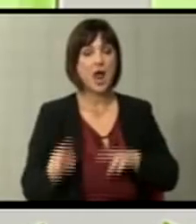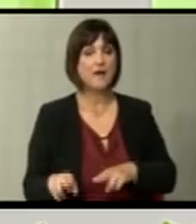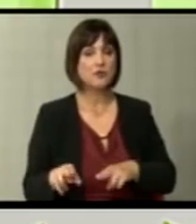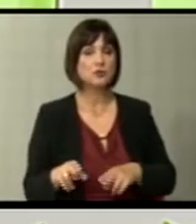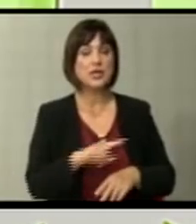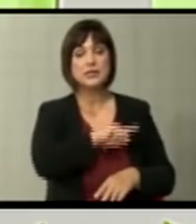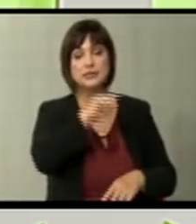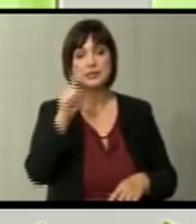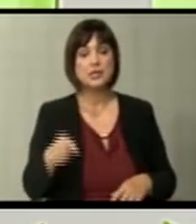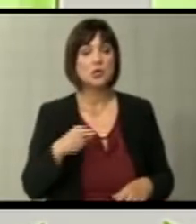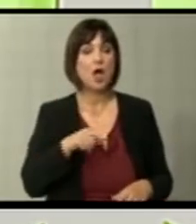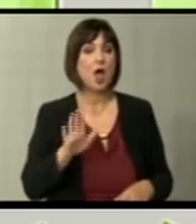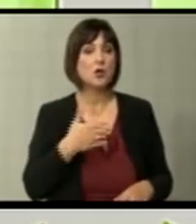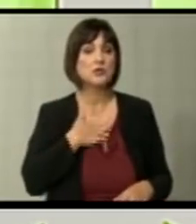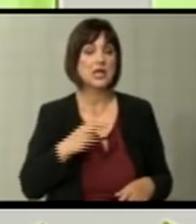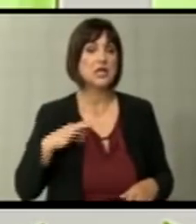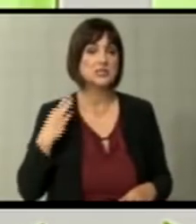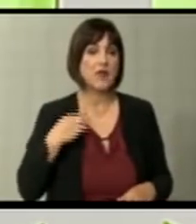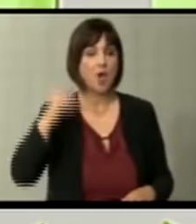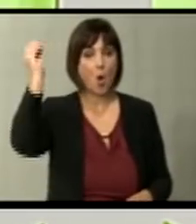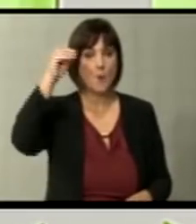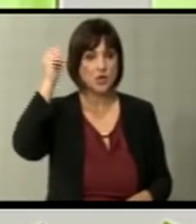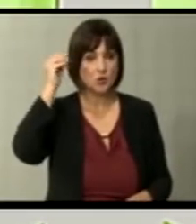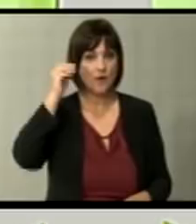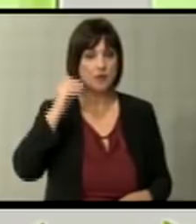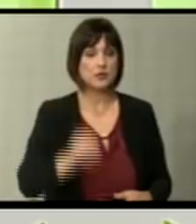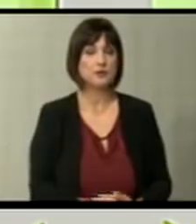па седо ако сакате здравство и образовање